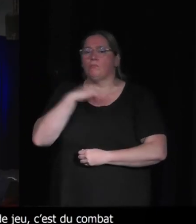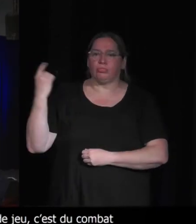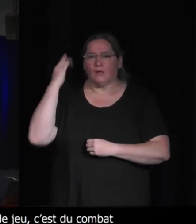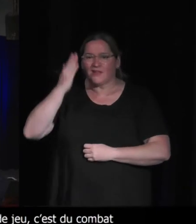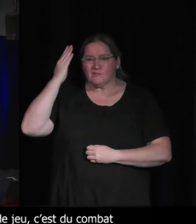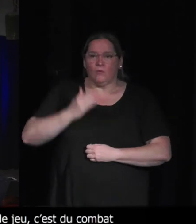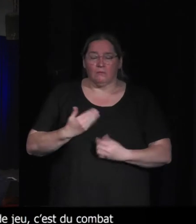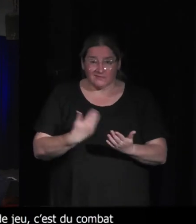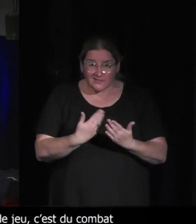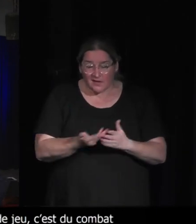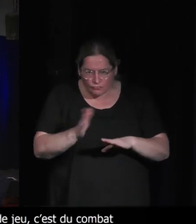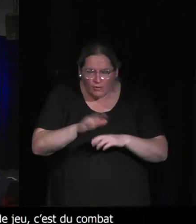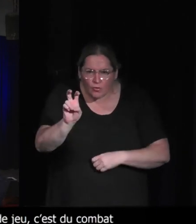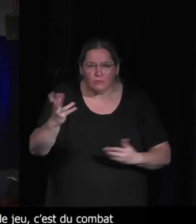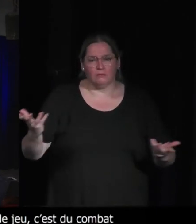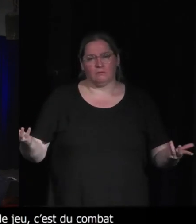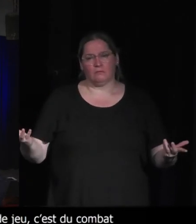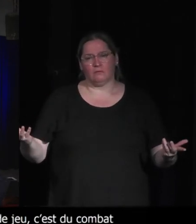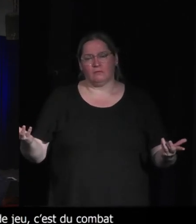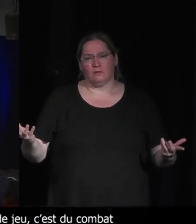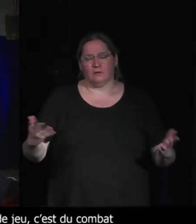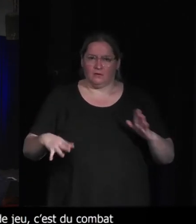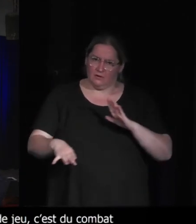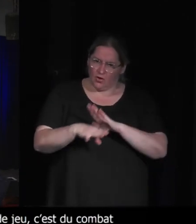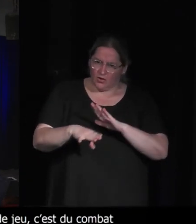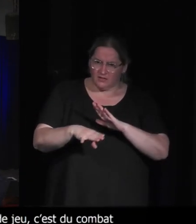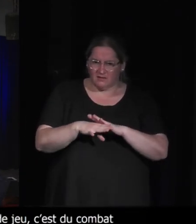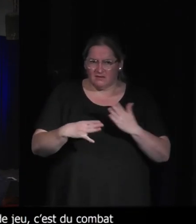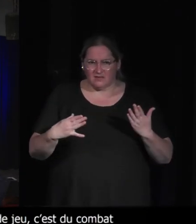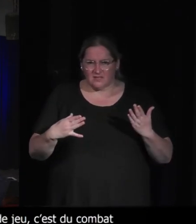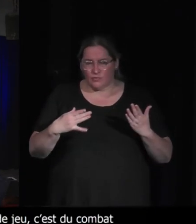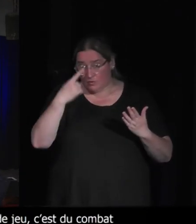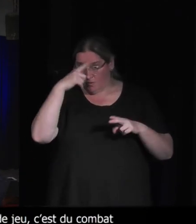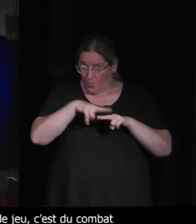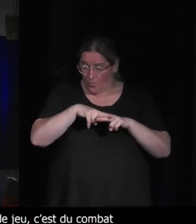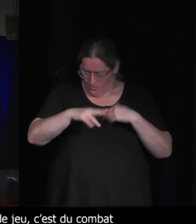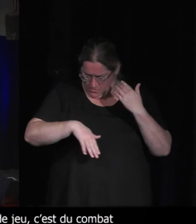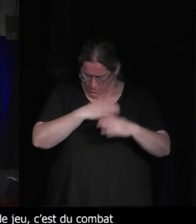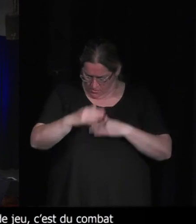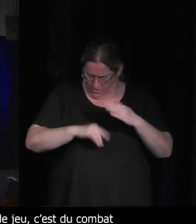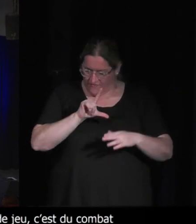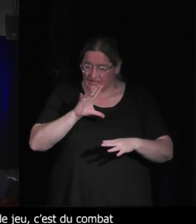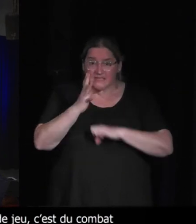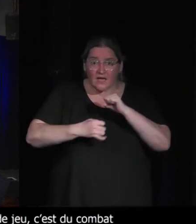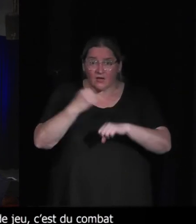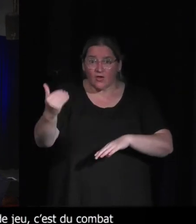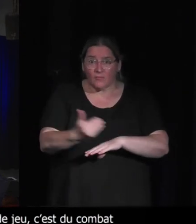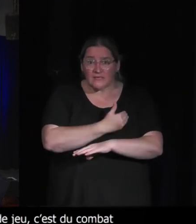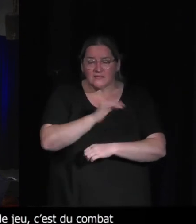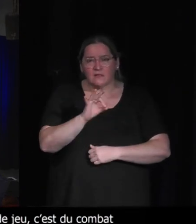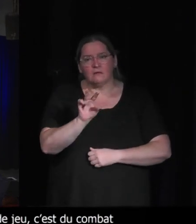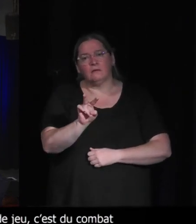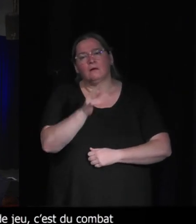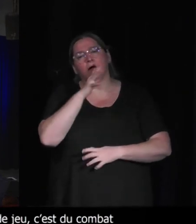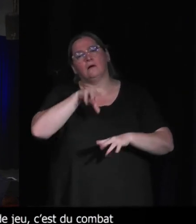coup, c'est sorti à une époque où les designers ne se posaient pas ce type de questions. 25 ans après, on commence à les intégrer et donc on va sûrement voir arriver des jeux